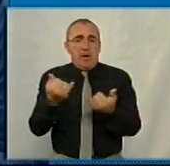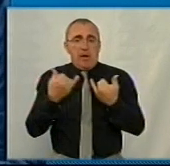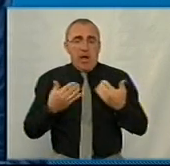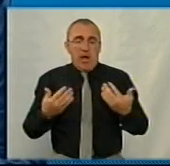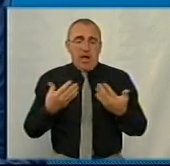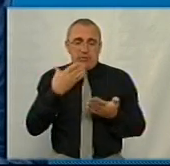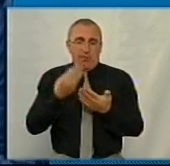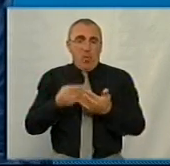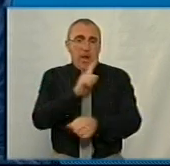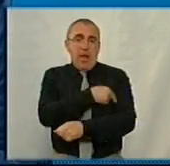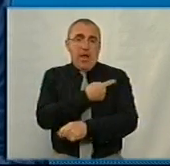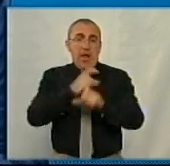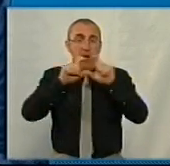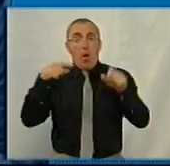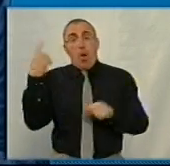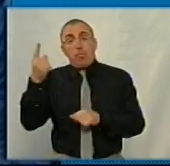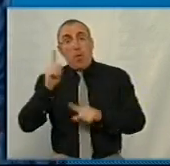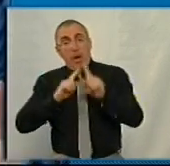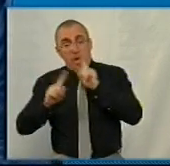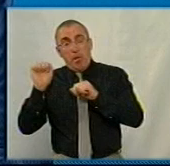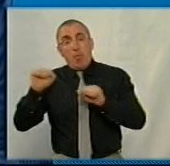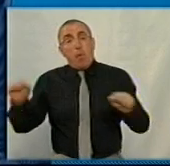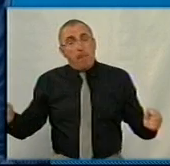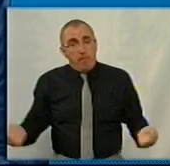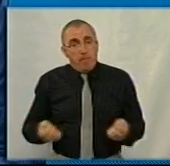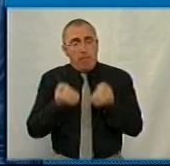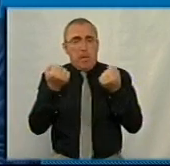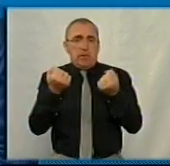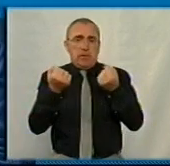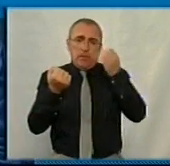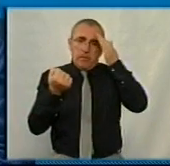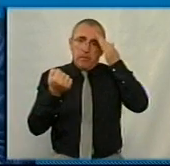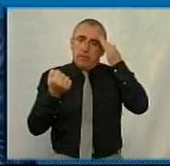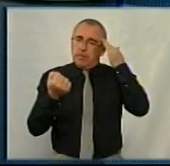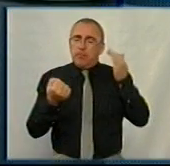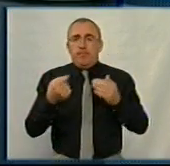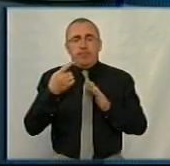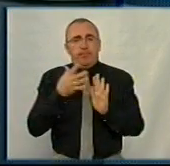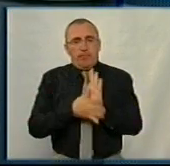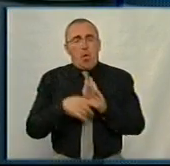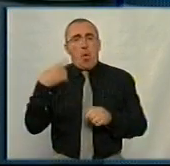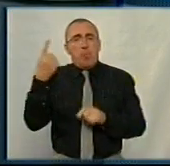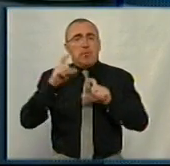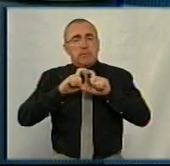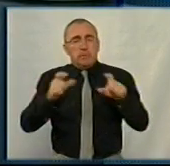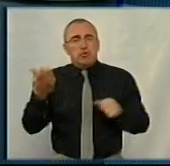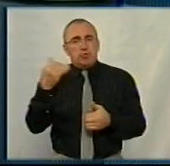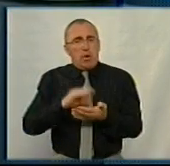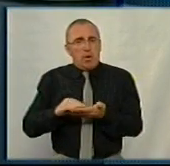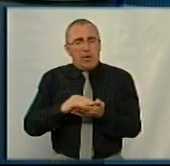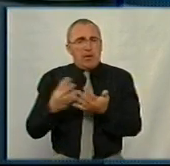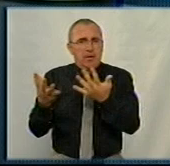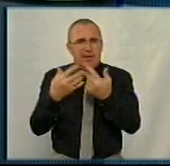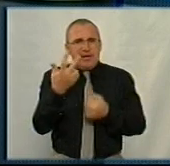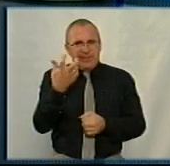лікувального закладу, а обласна рада може підтримувати безпосередньо обласні йде виключно, я зрозумію, про обласні заклади. Давайте ще раз про цифри.